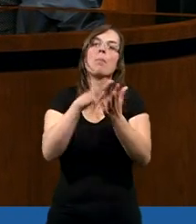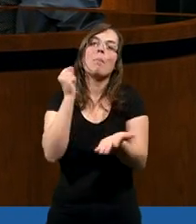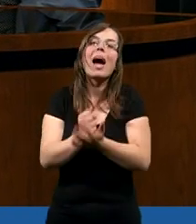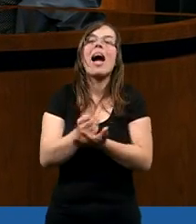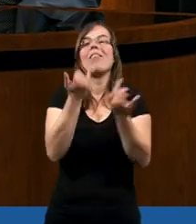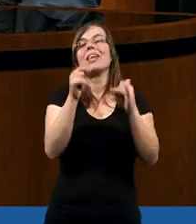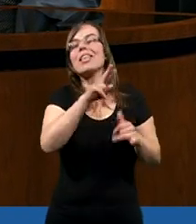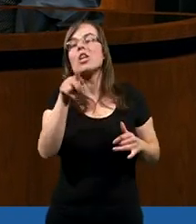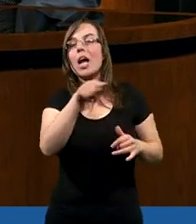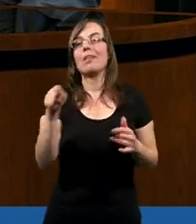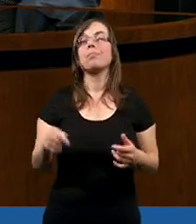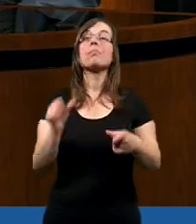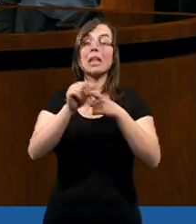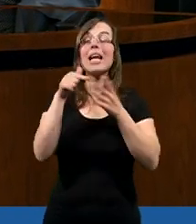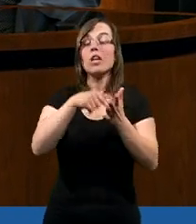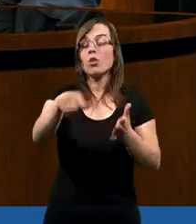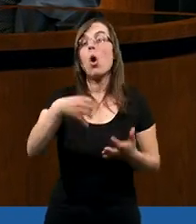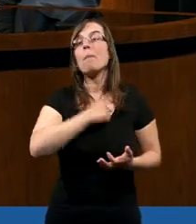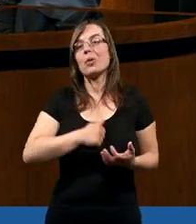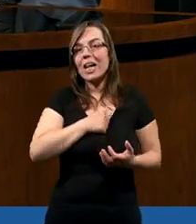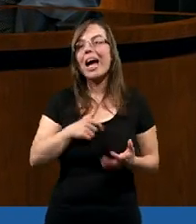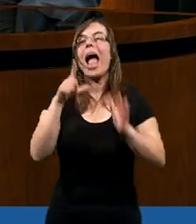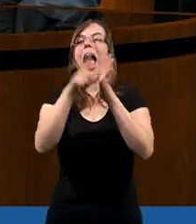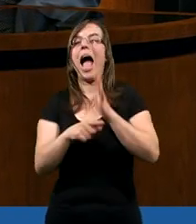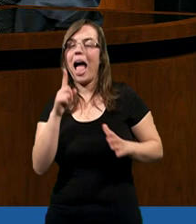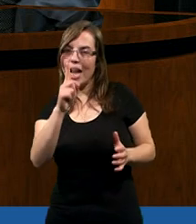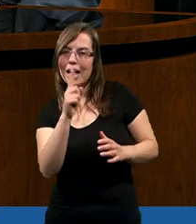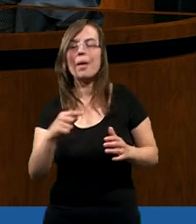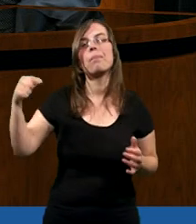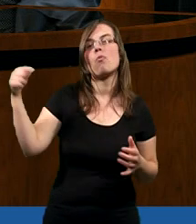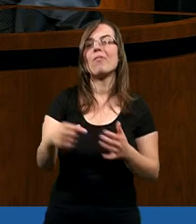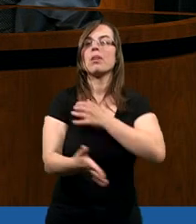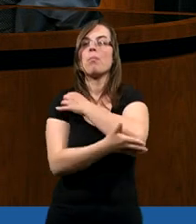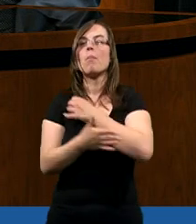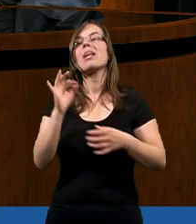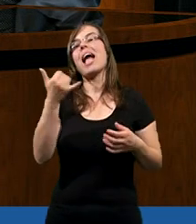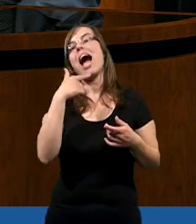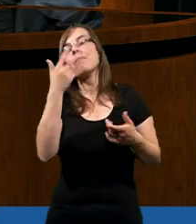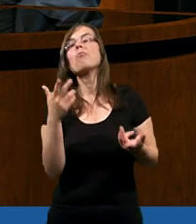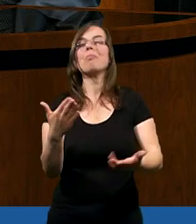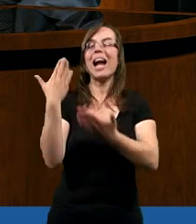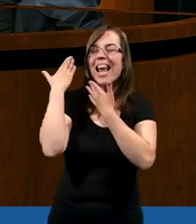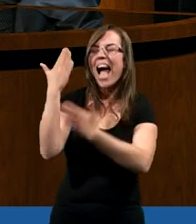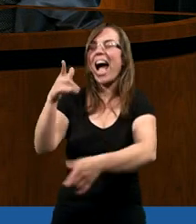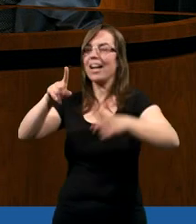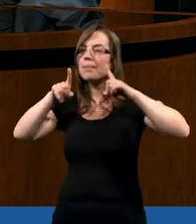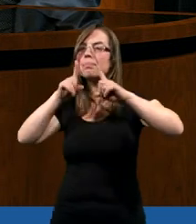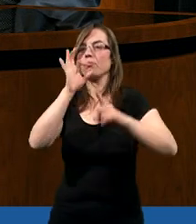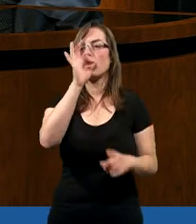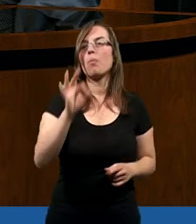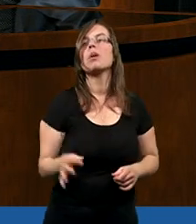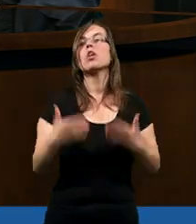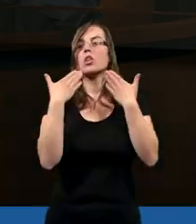prawa jakieś, no to jest to przykre, ale powinniśmy postępować, że tak powiem legalnie, zawsze.